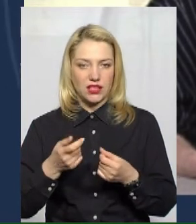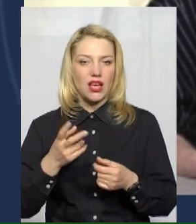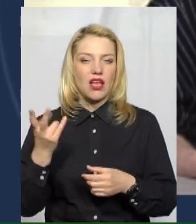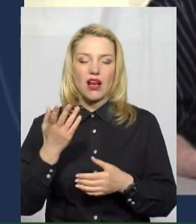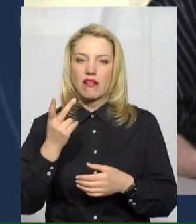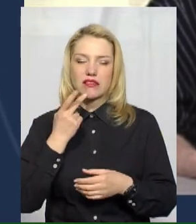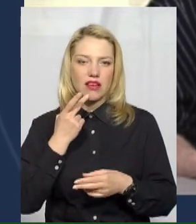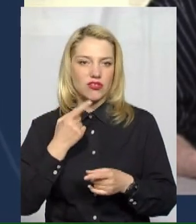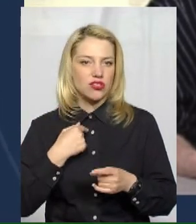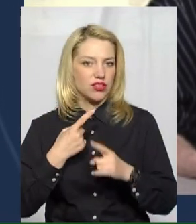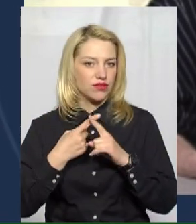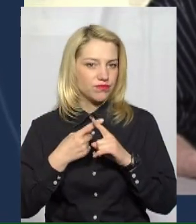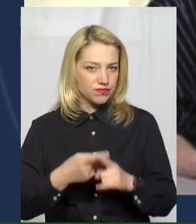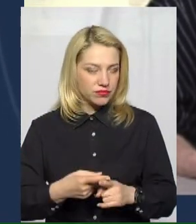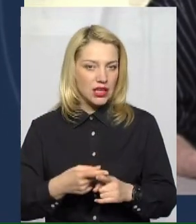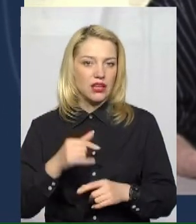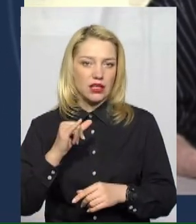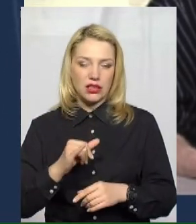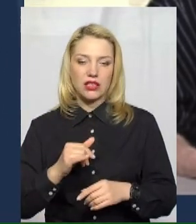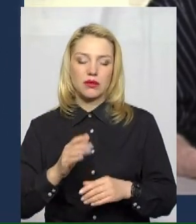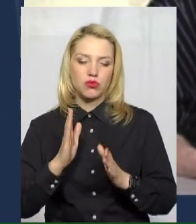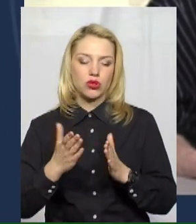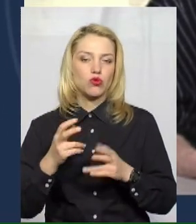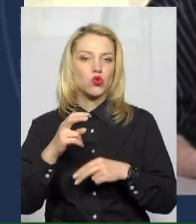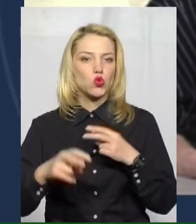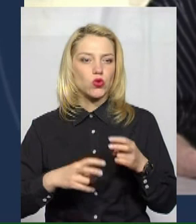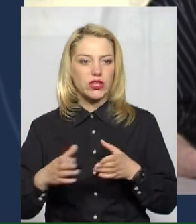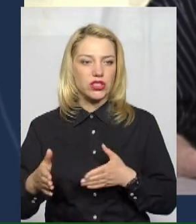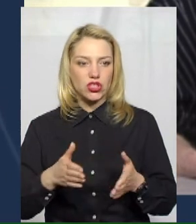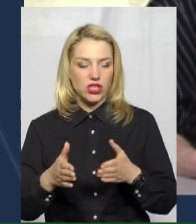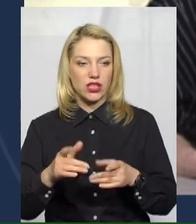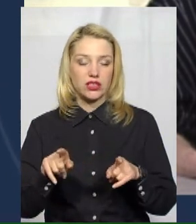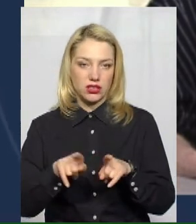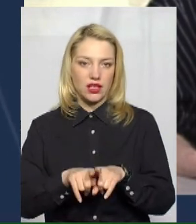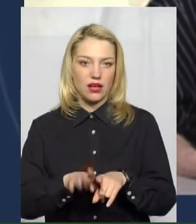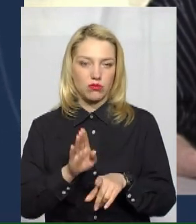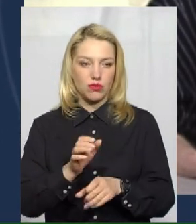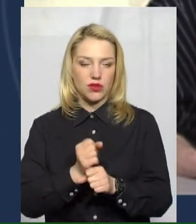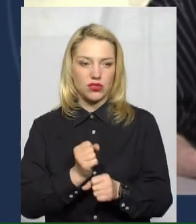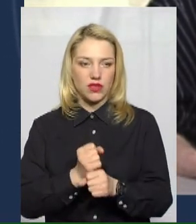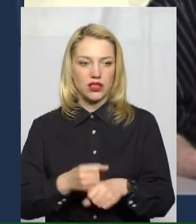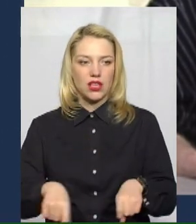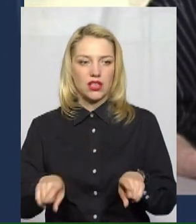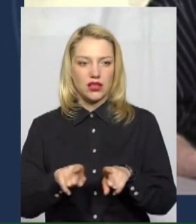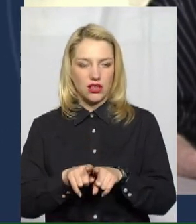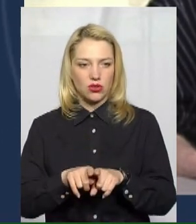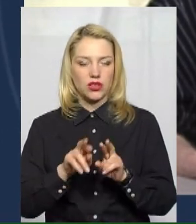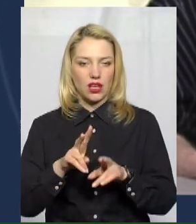Будемо шукати шляхи, які є, яким чином працювати на такому зліні, цього.